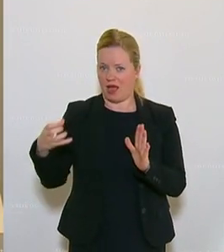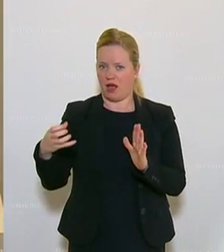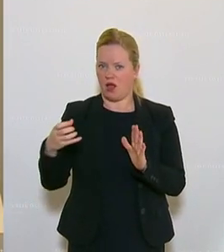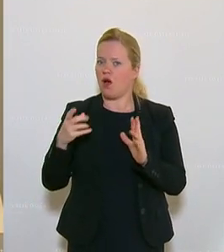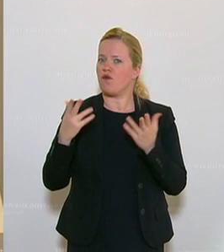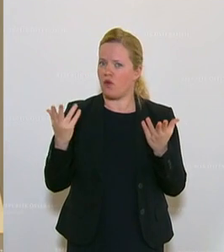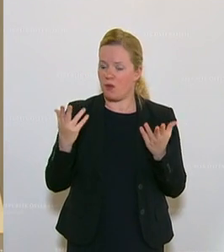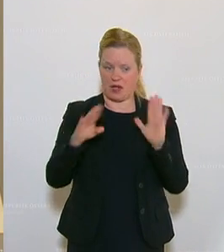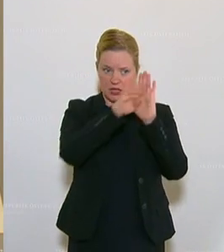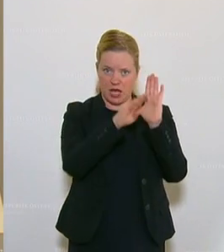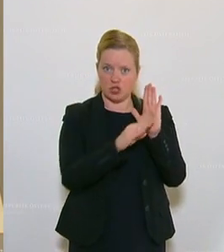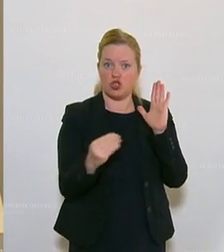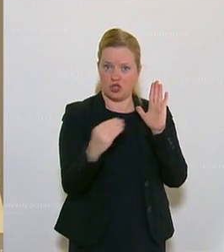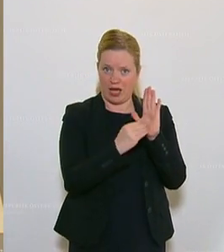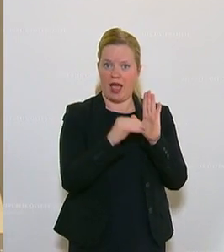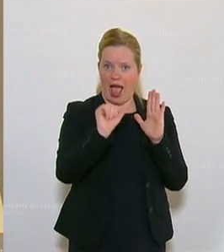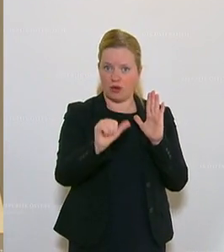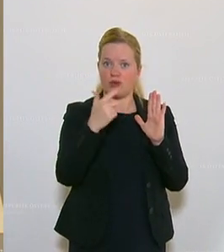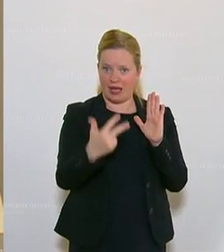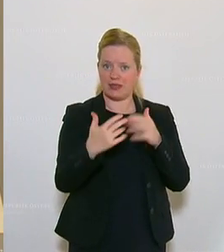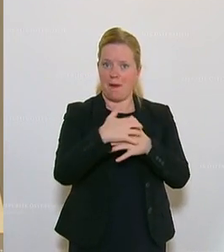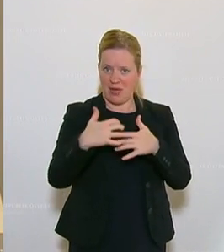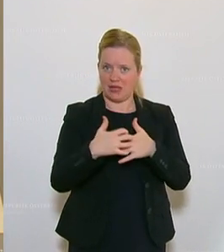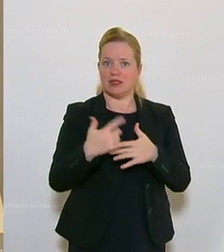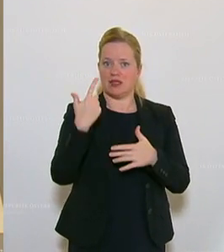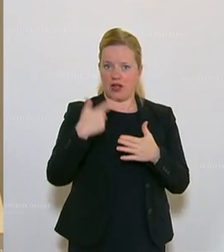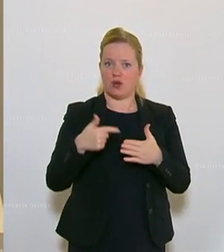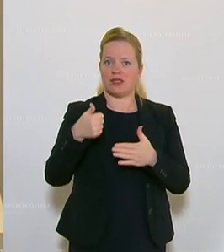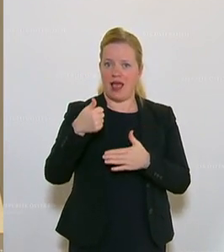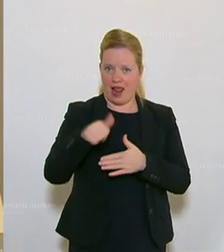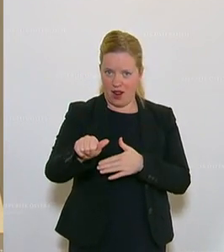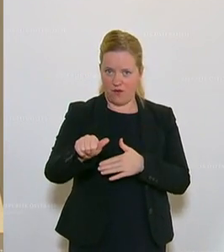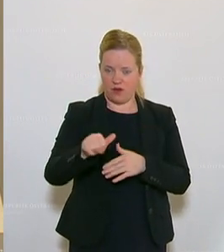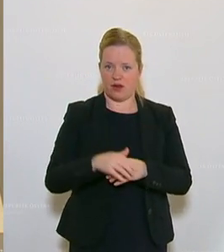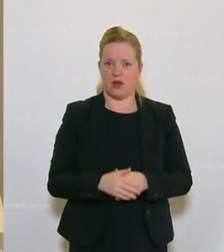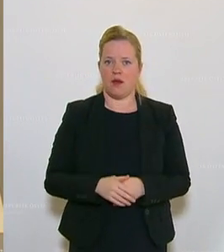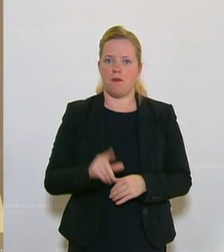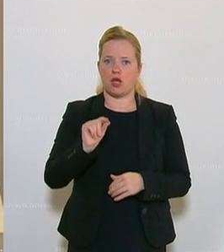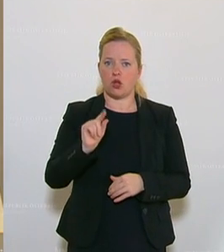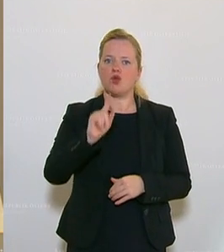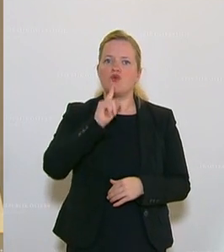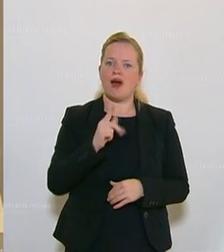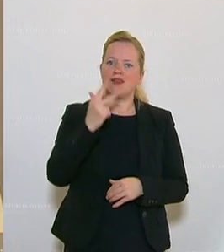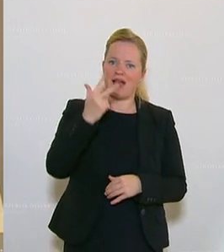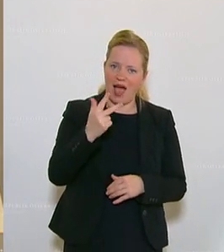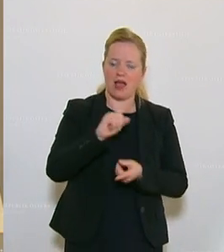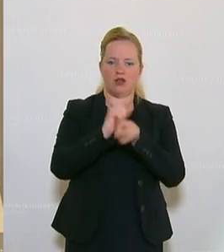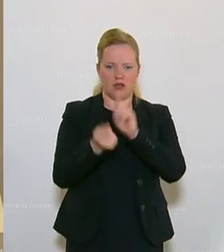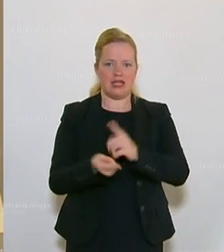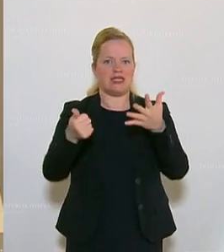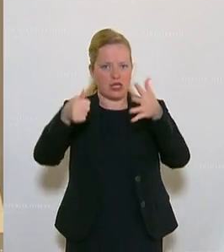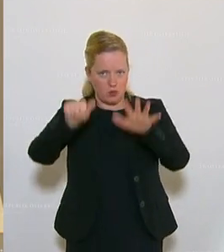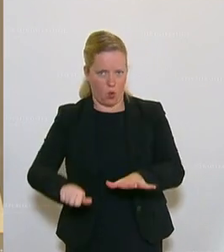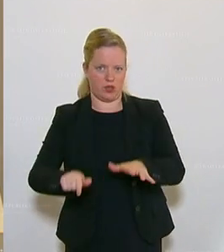werden soll. Im Gesetz steht hier der 31. März 2011. Das heißt nur drei statt sechs Monaten.